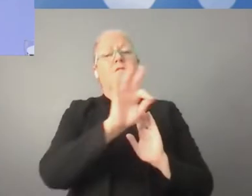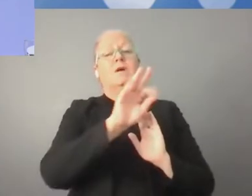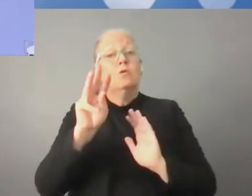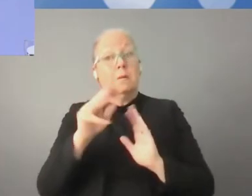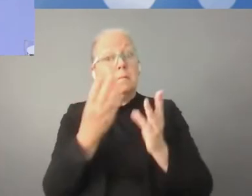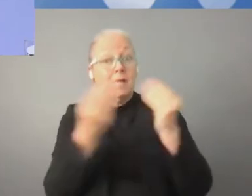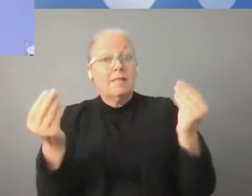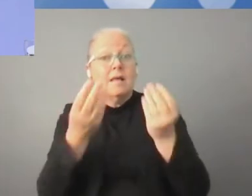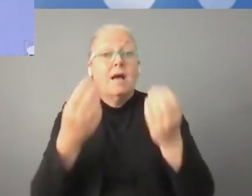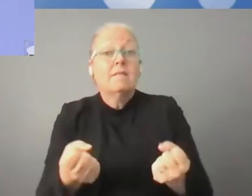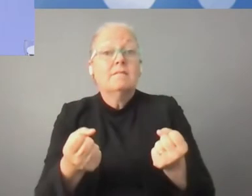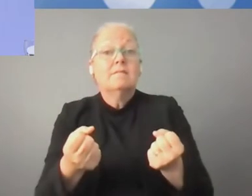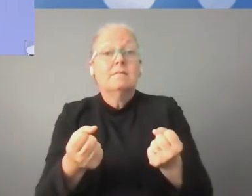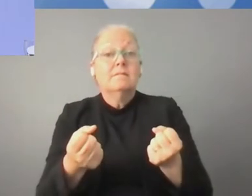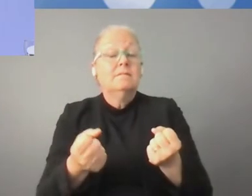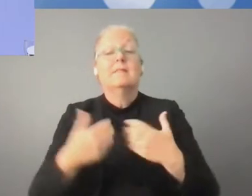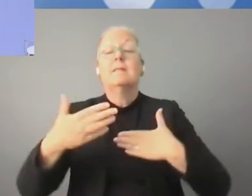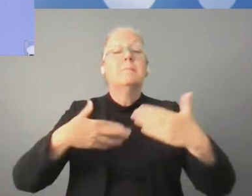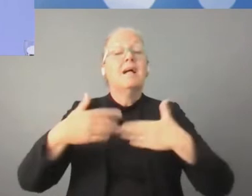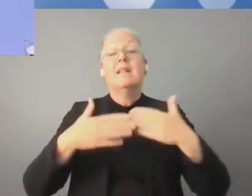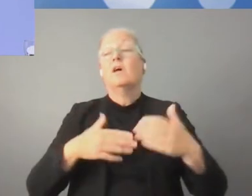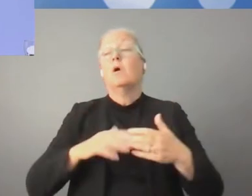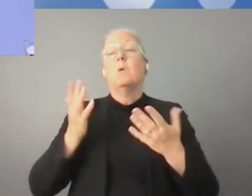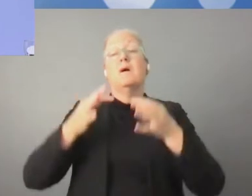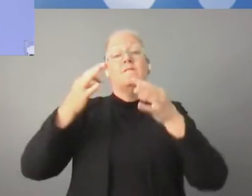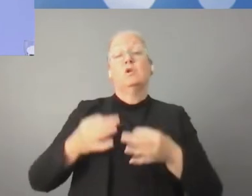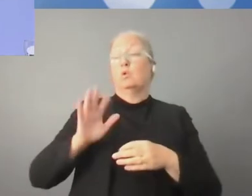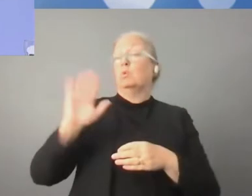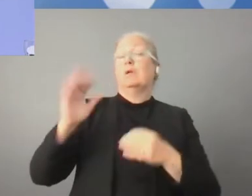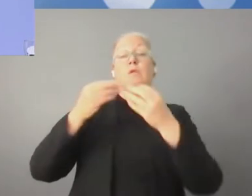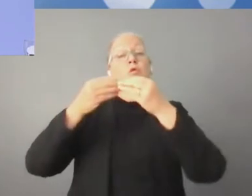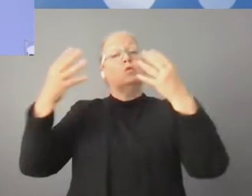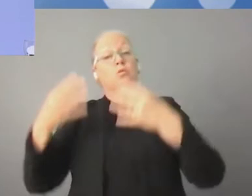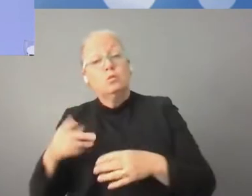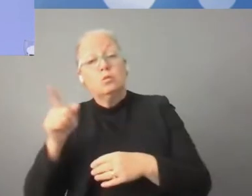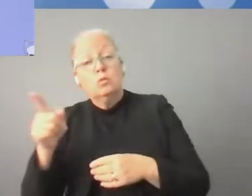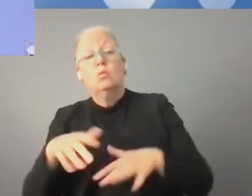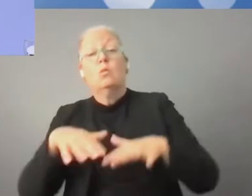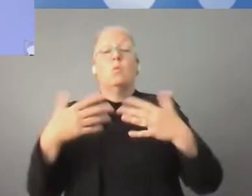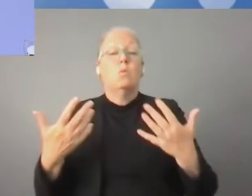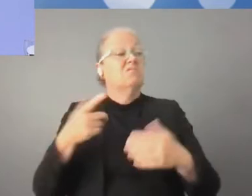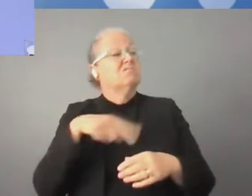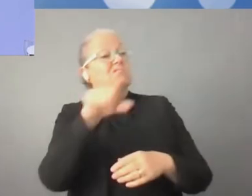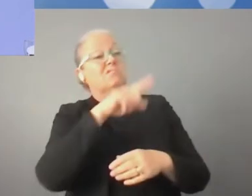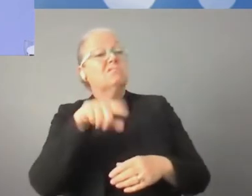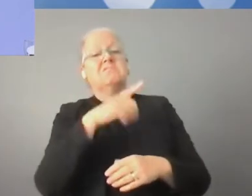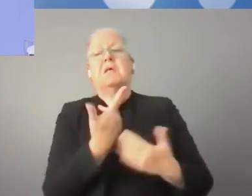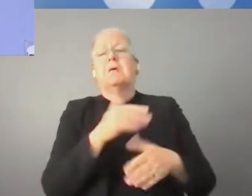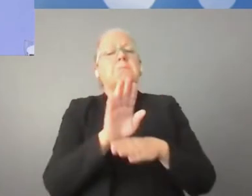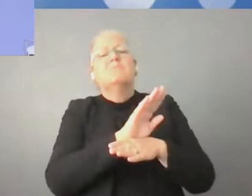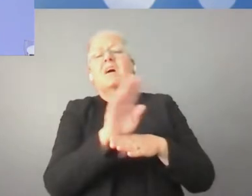Myślę, że wiele takich regulacji już zostało wdrożonych, bez względu na to, czy one wynikają z